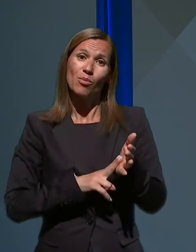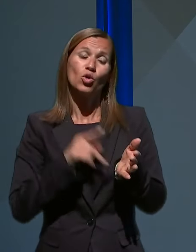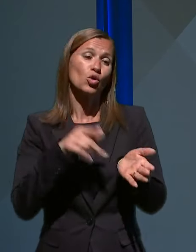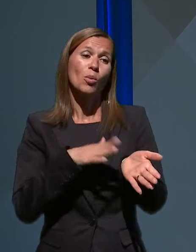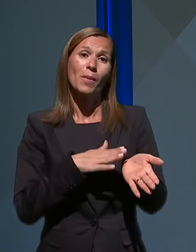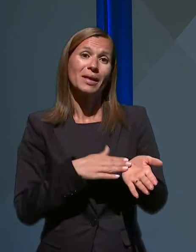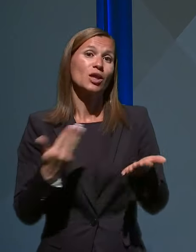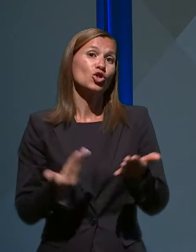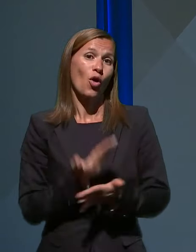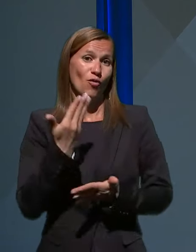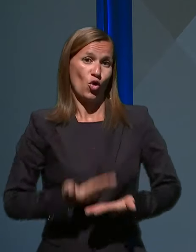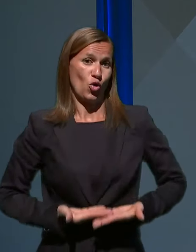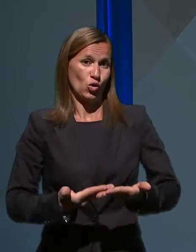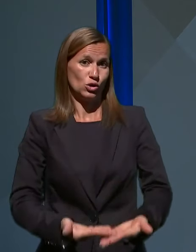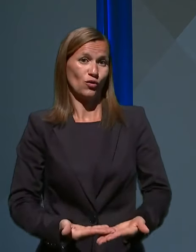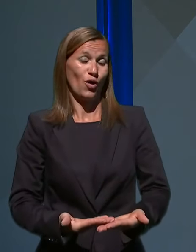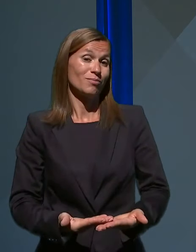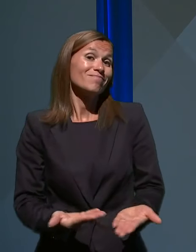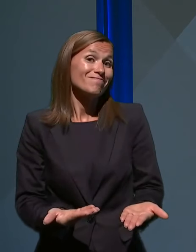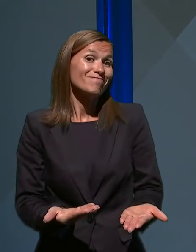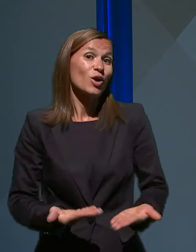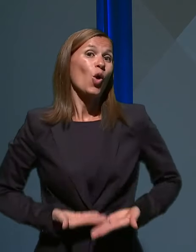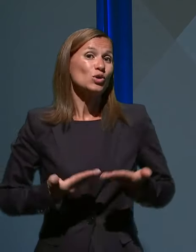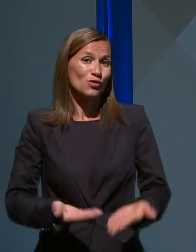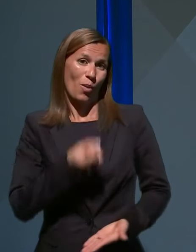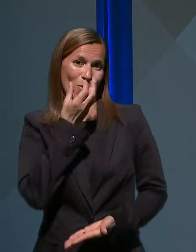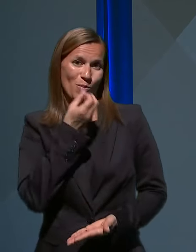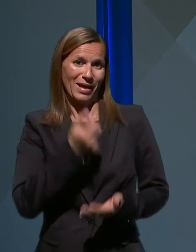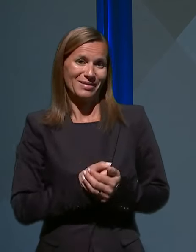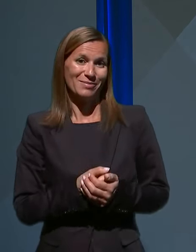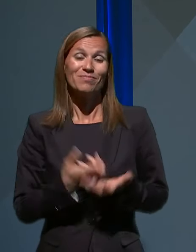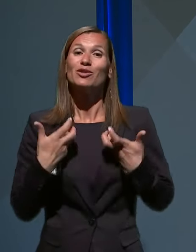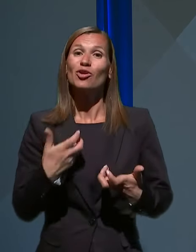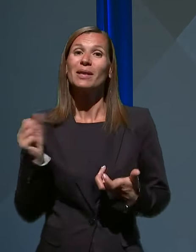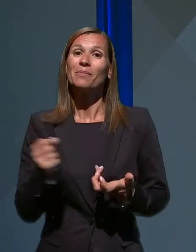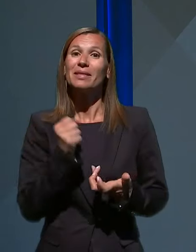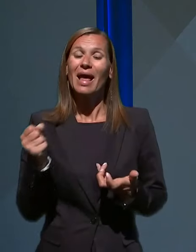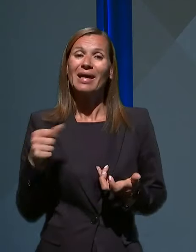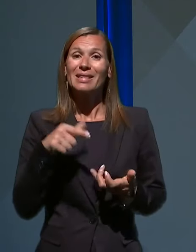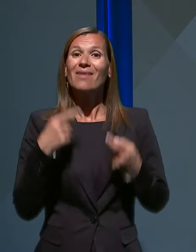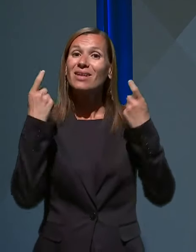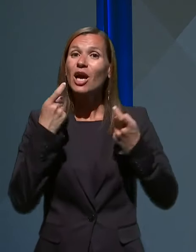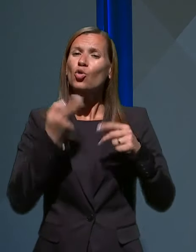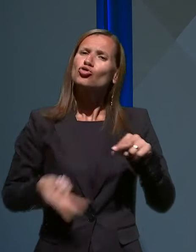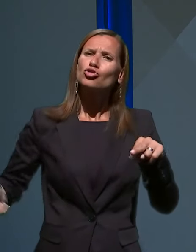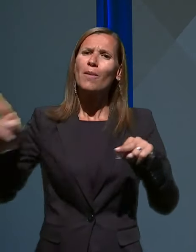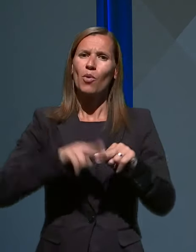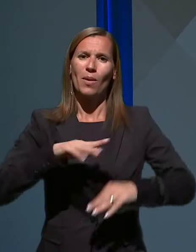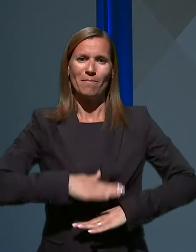rojstvo, rojstvo pomladi. Naj bo ta velika noč še bolj praznik družine kot doslej,